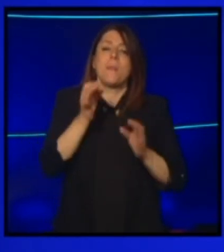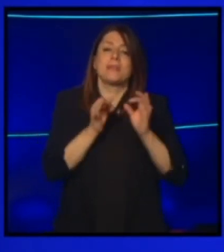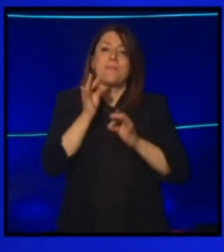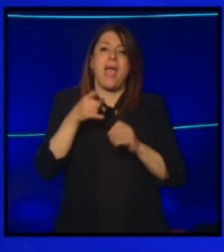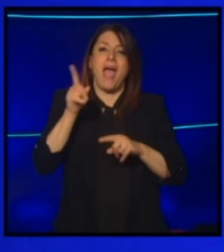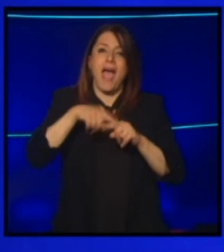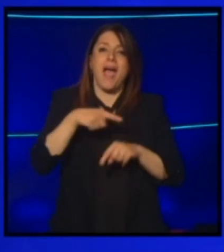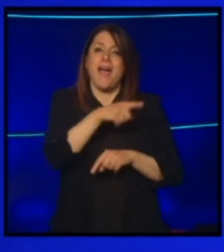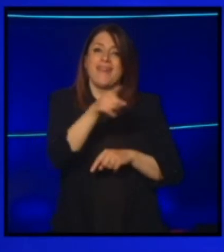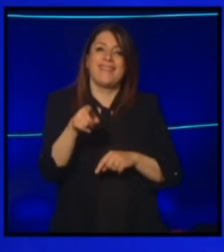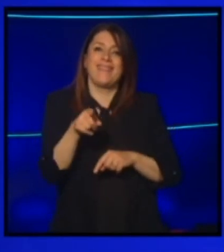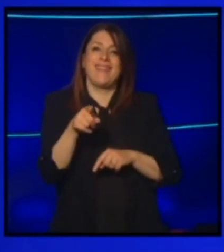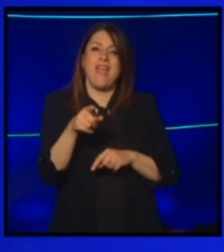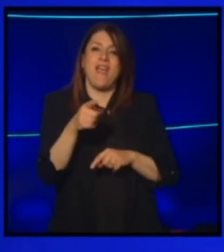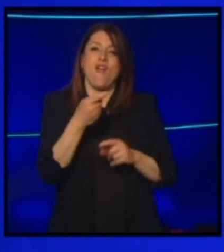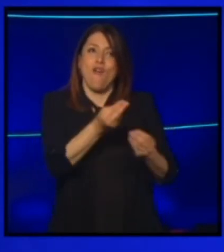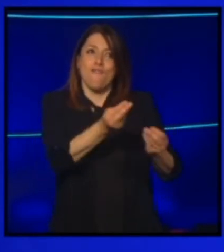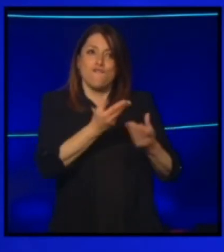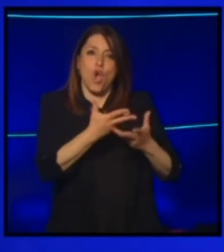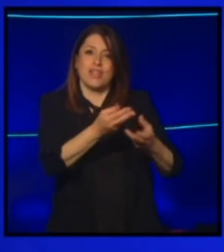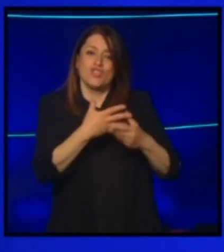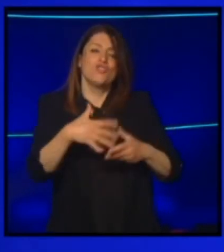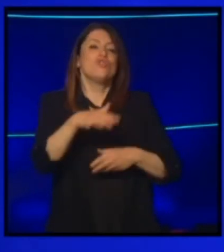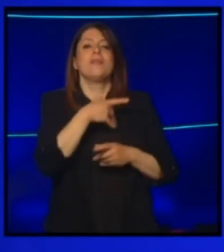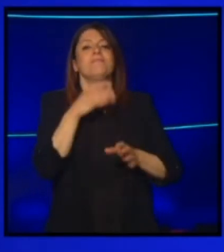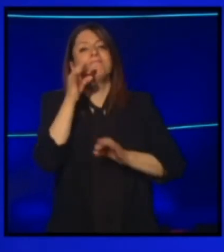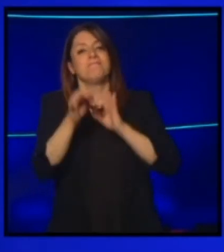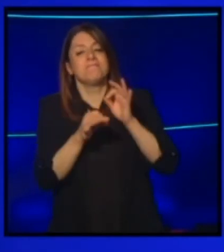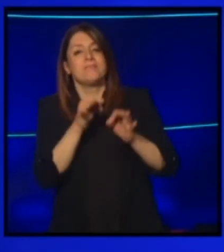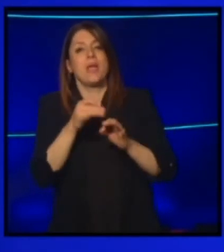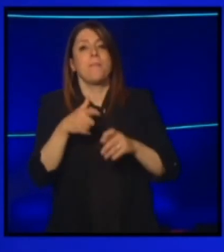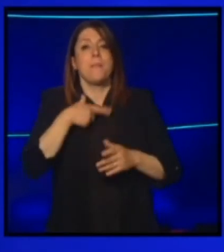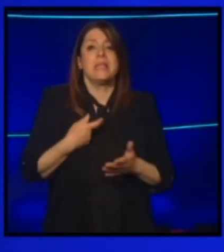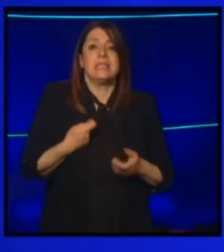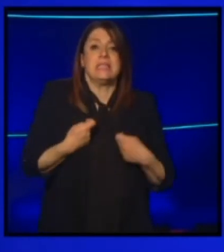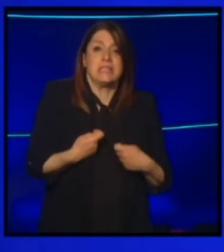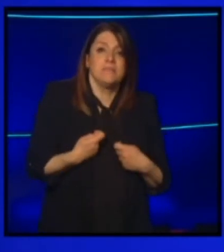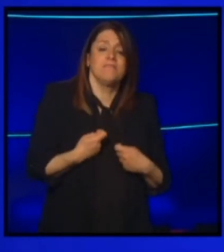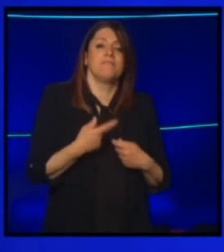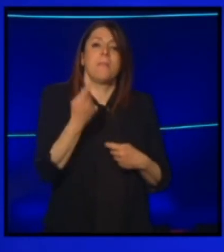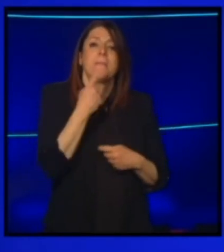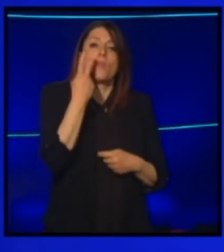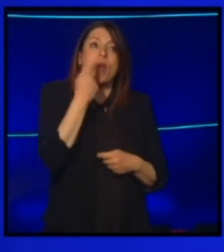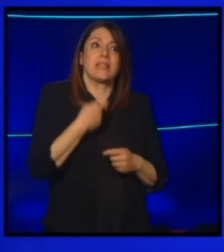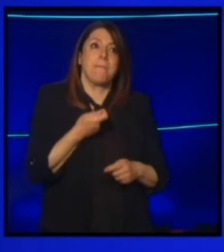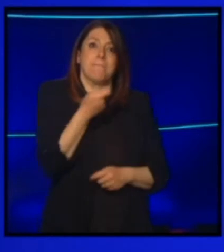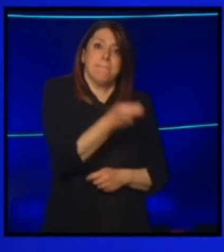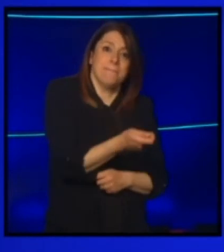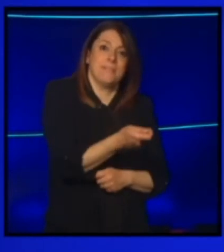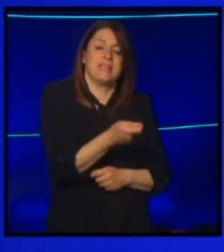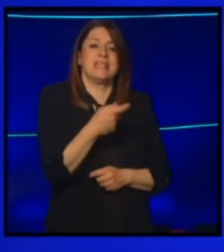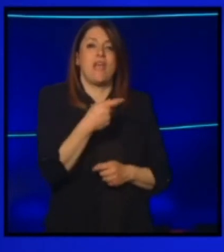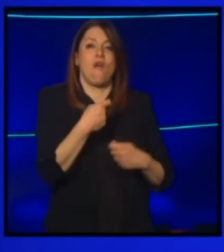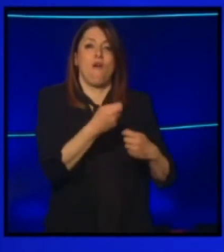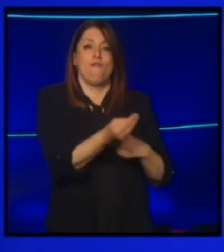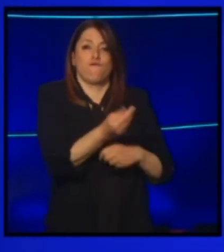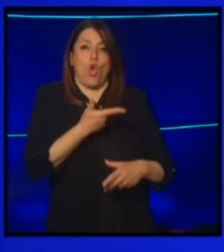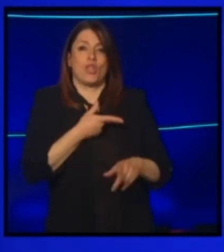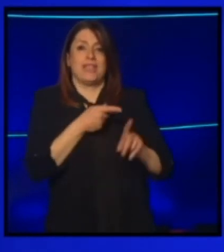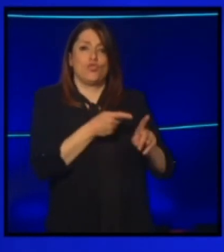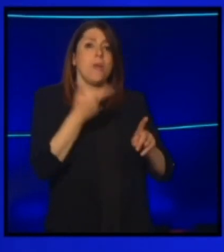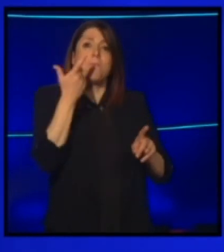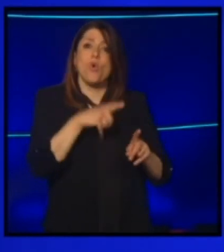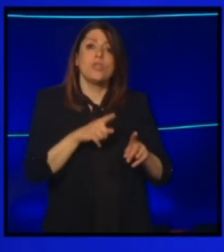riguarda quello che ognuno di noi ha come proprie spese nei confronti dei fornitori. Questo perché? Perché non siamo